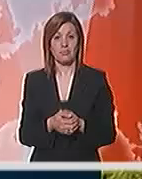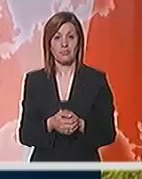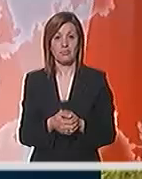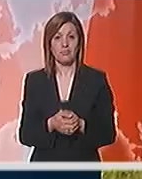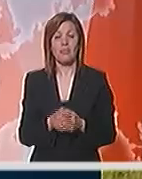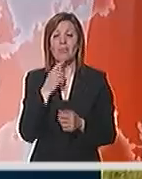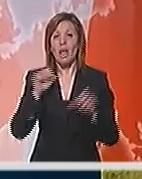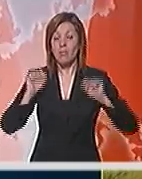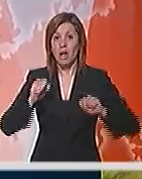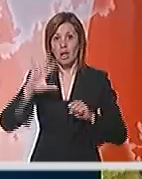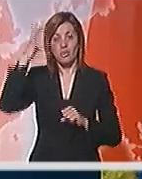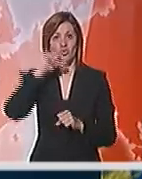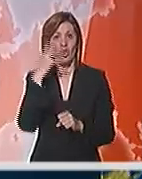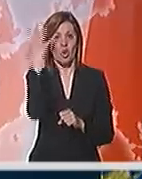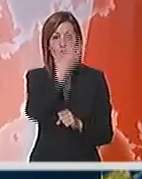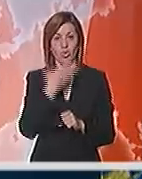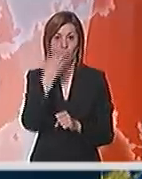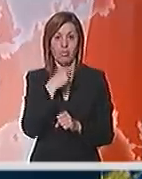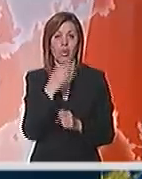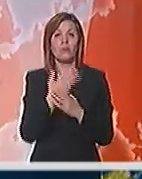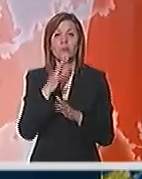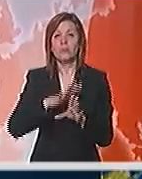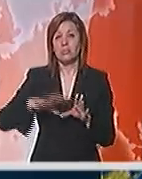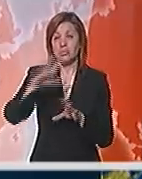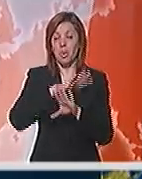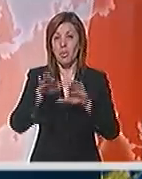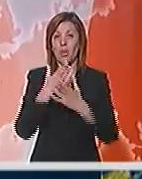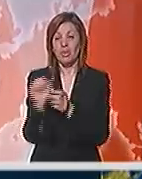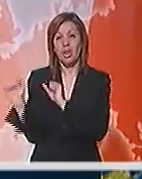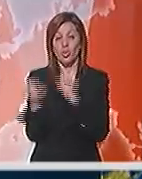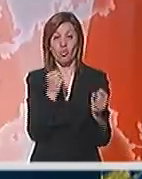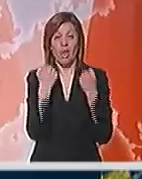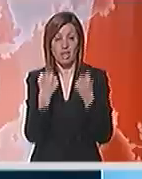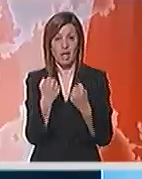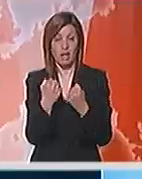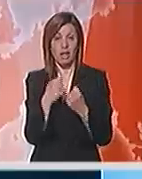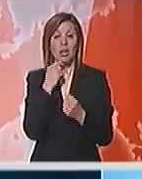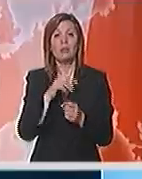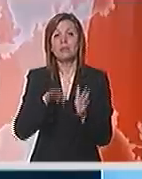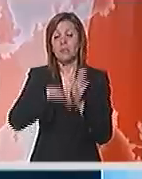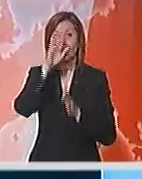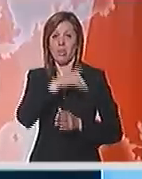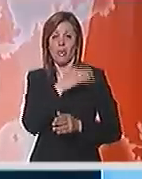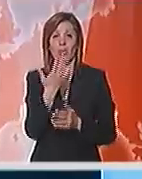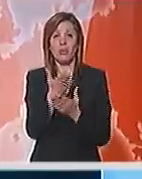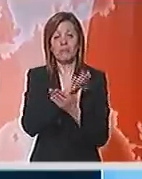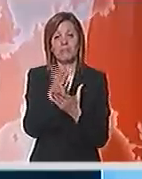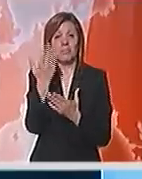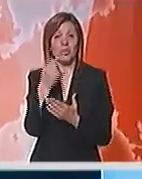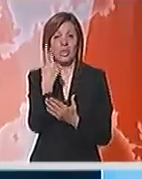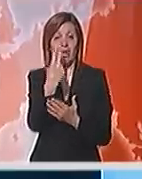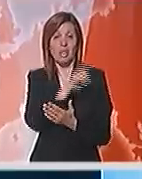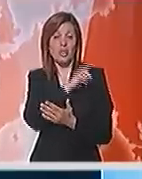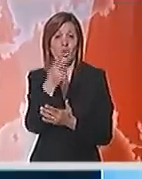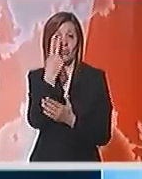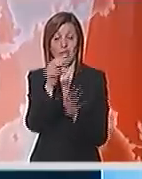Na Balkanu sunčano i toplo. U oblasti Egijskog mora duvaće jak severni vetar. Maksimalna temperatura bit će u intervalu od 20